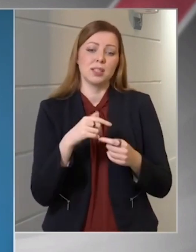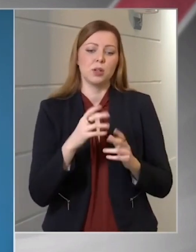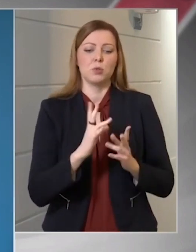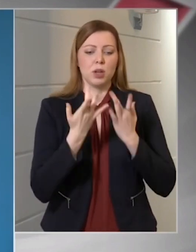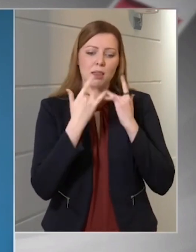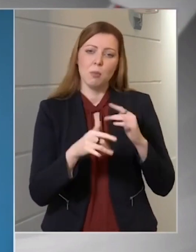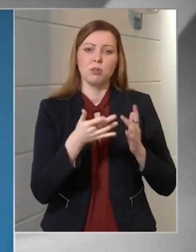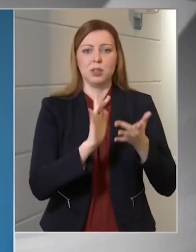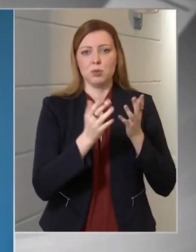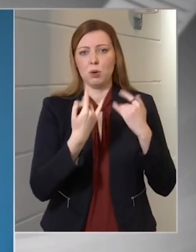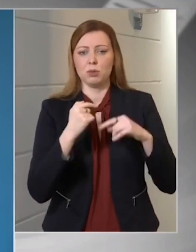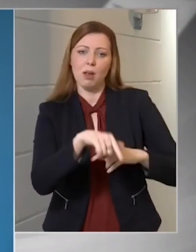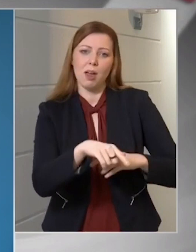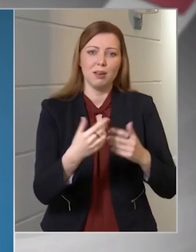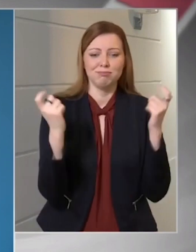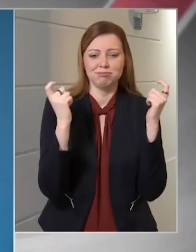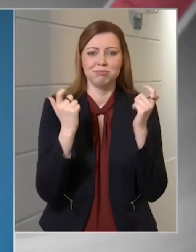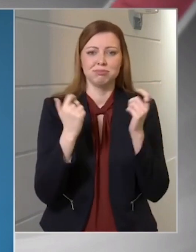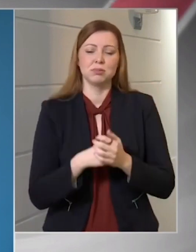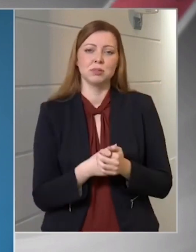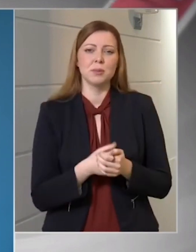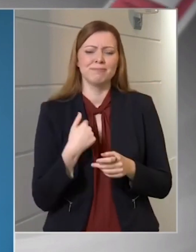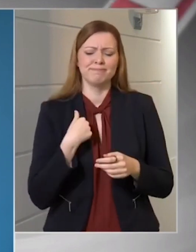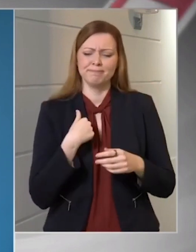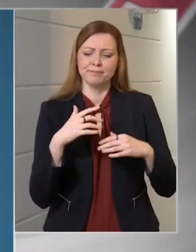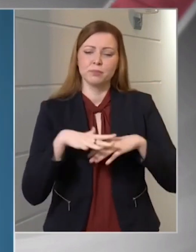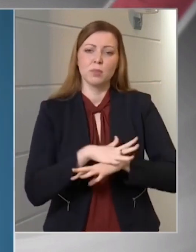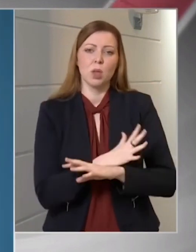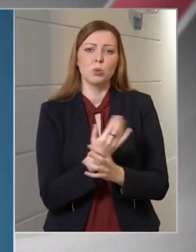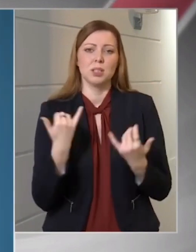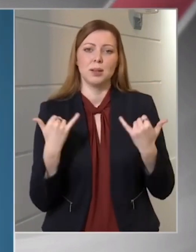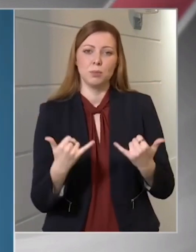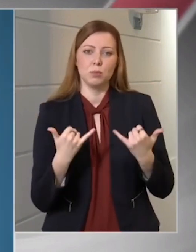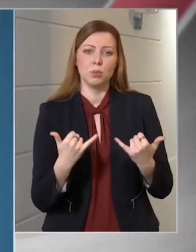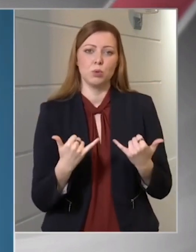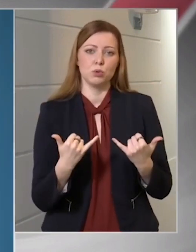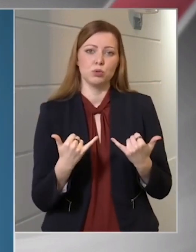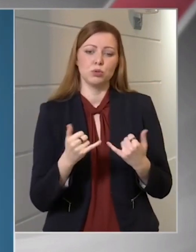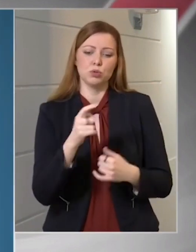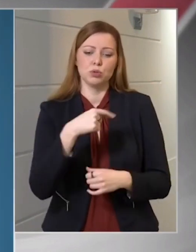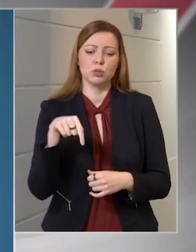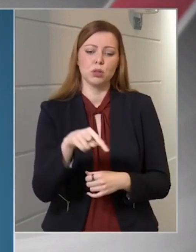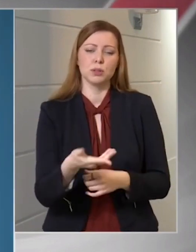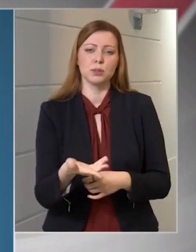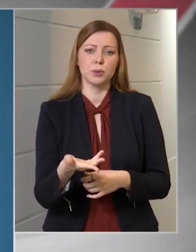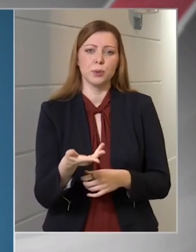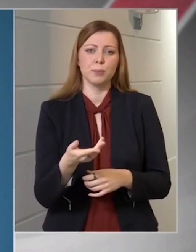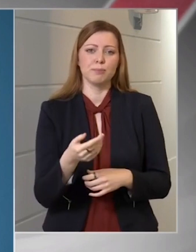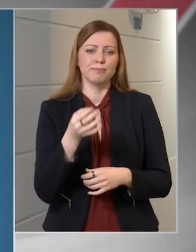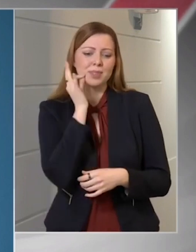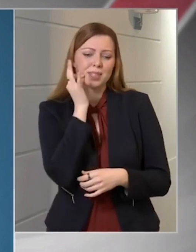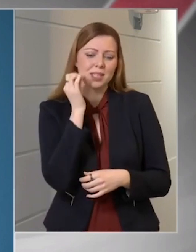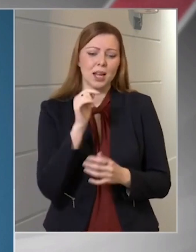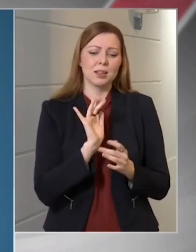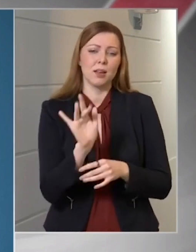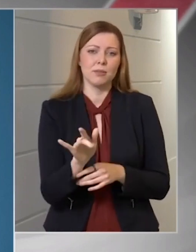sajtótájékoztatón. De fontos, hogy meglegyen a legközelebbi hozzátartozó telefonszáma is. A maszkot pedig már a kórházba